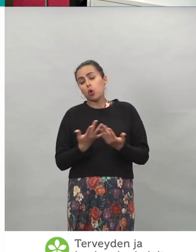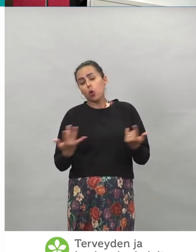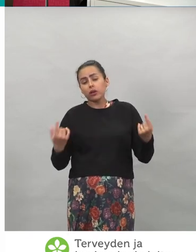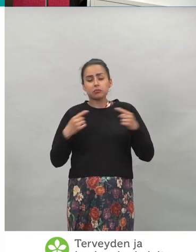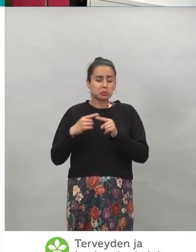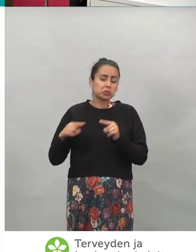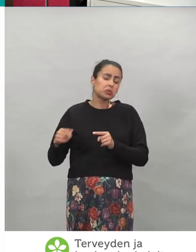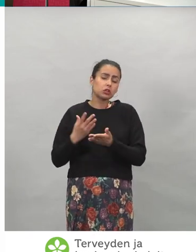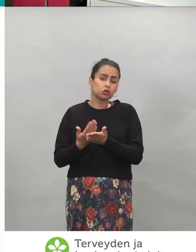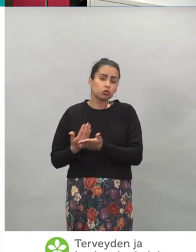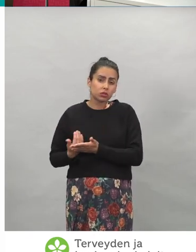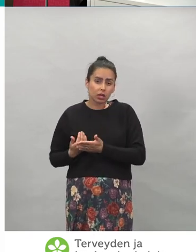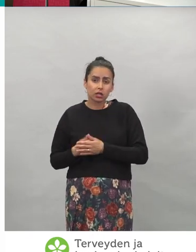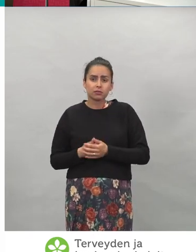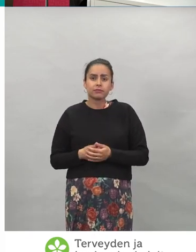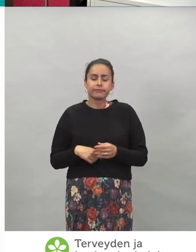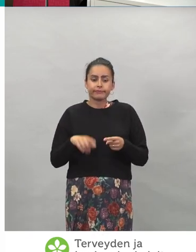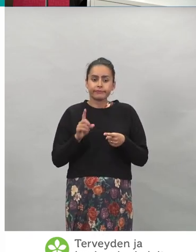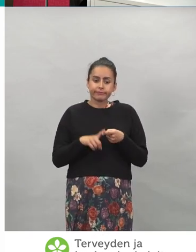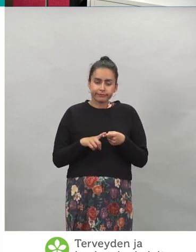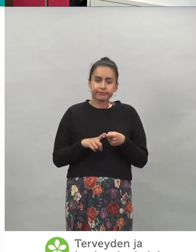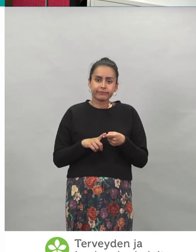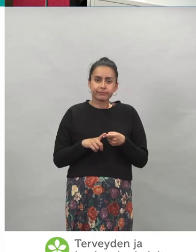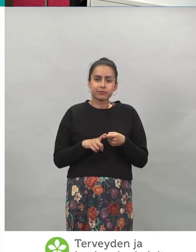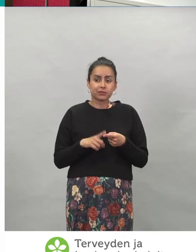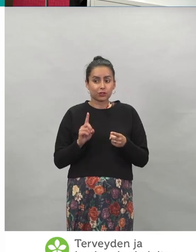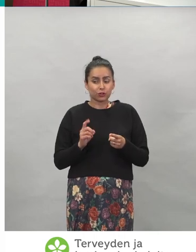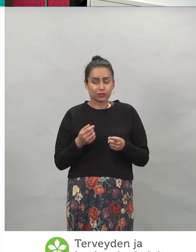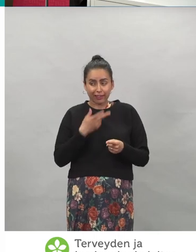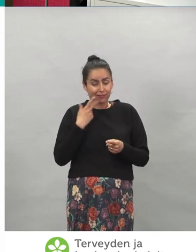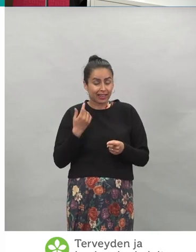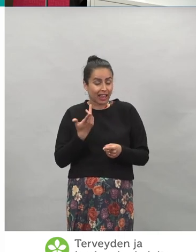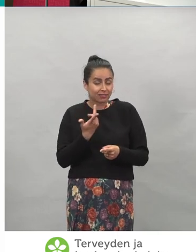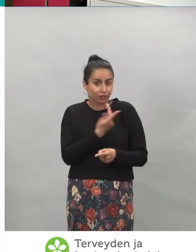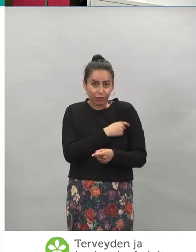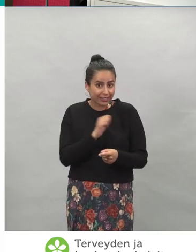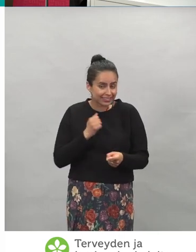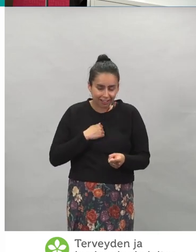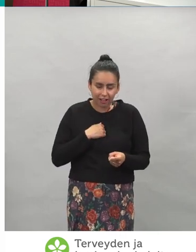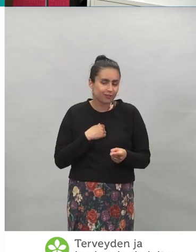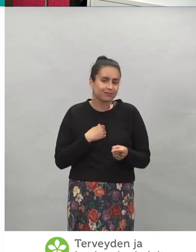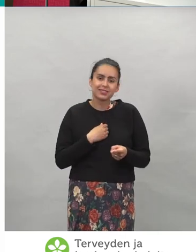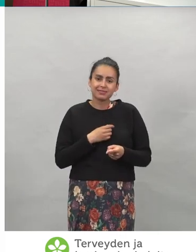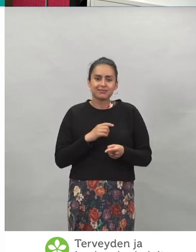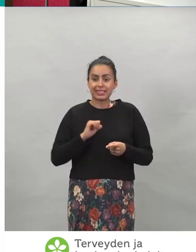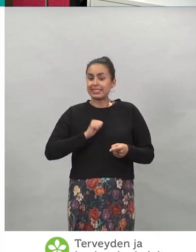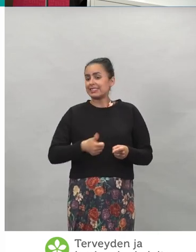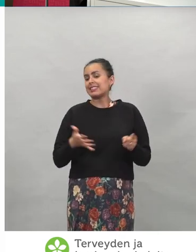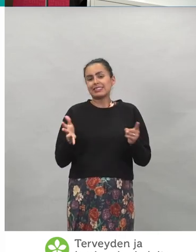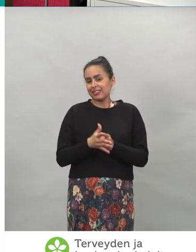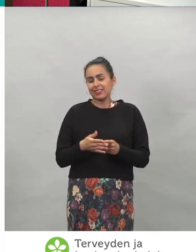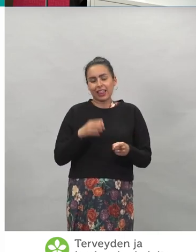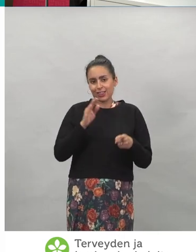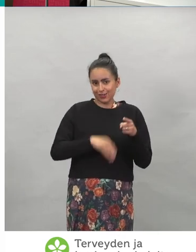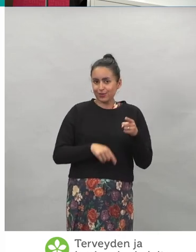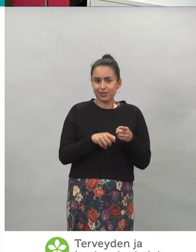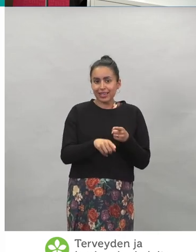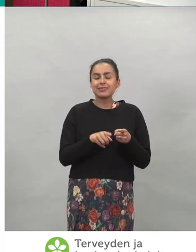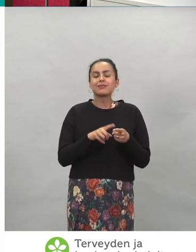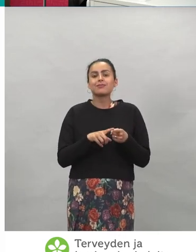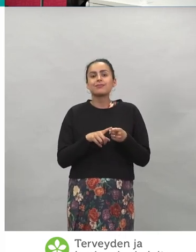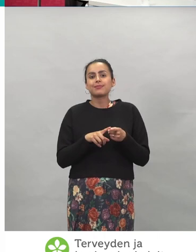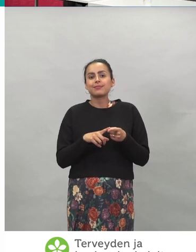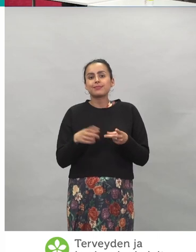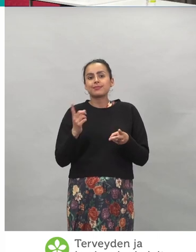syitä. Ensinnäkin on tietenkin, no jos ei ole saanut vielä rokotusta, niin silloinhan tämä näkymä on tyhjä. Mutta